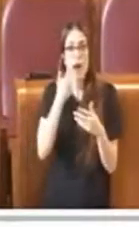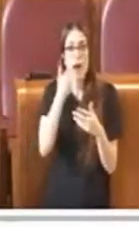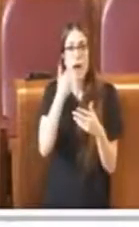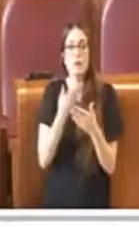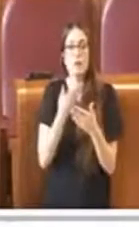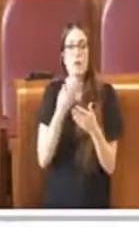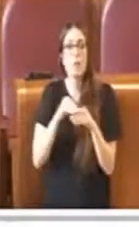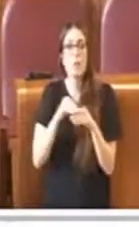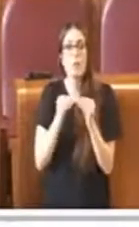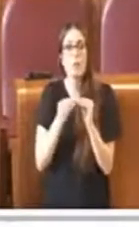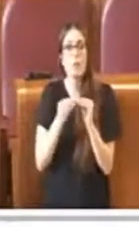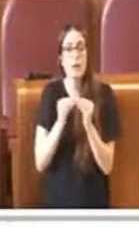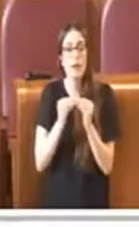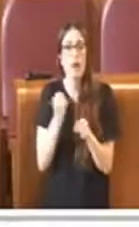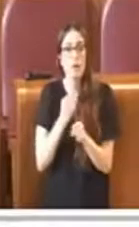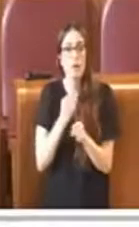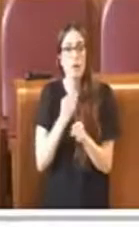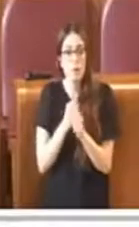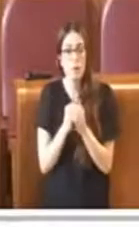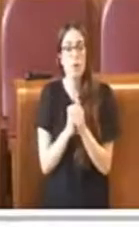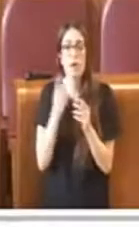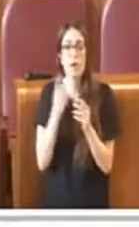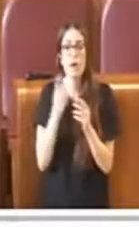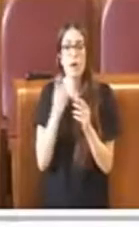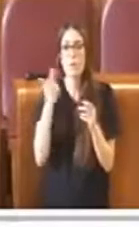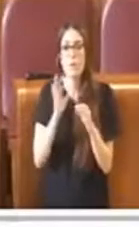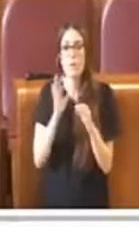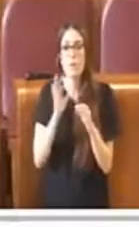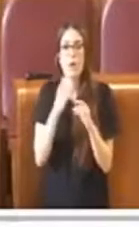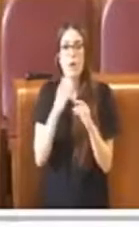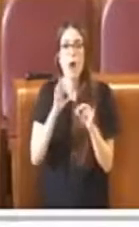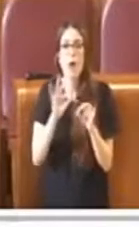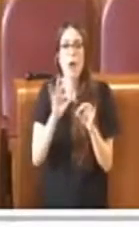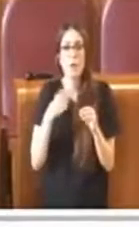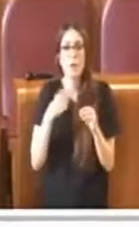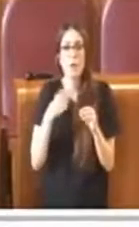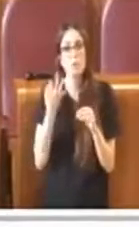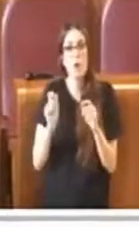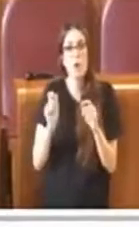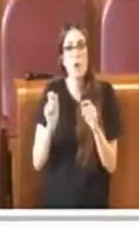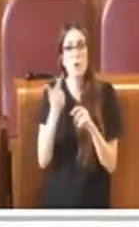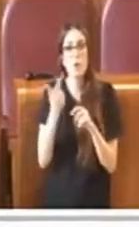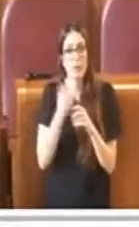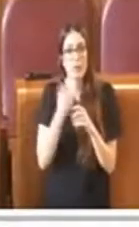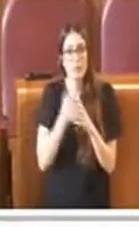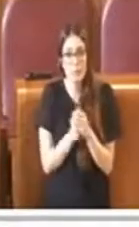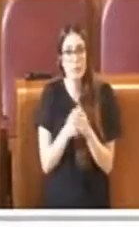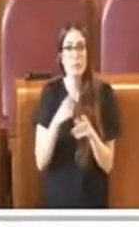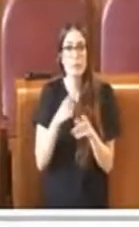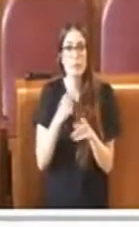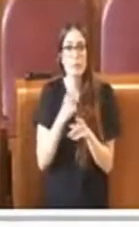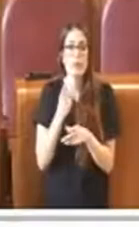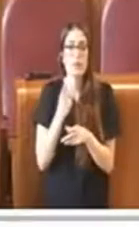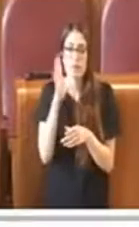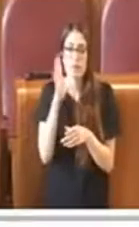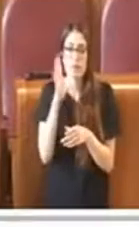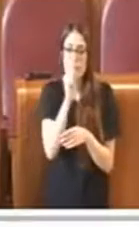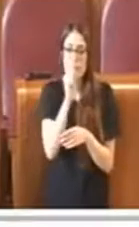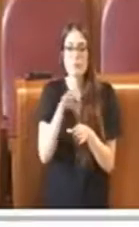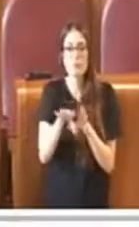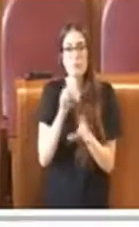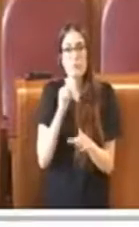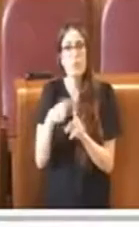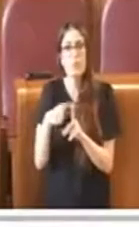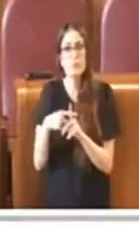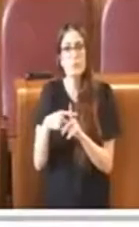che per molti, come dicevo prima, rappresenta una novità. Per questo credo che dovremmo tutti mettere a frutto questa esperienza che per